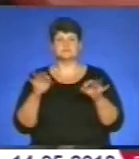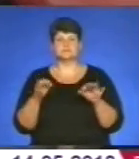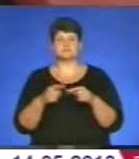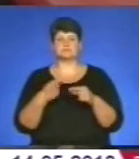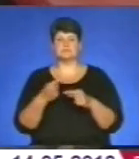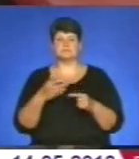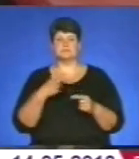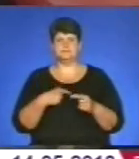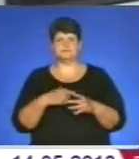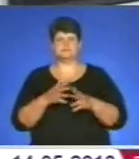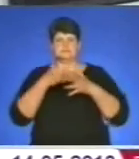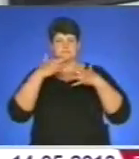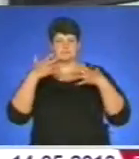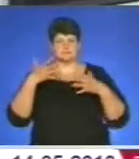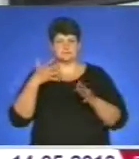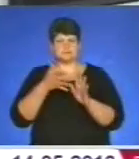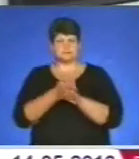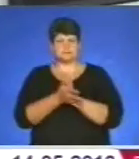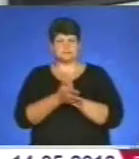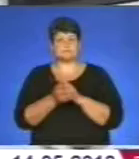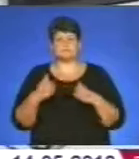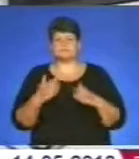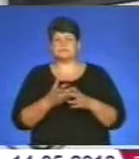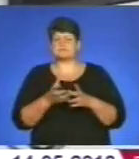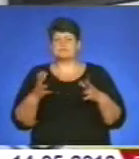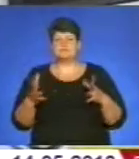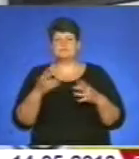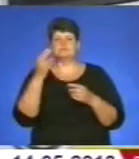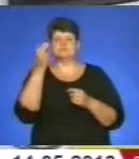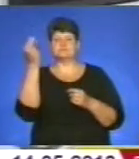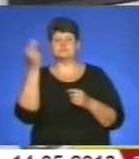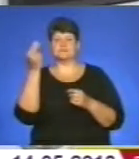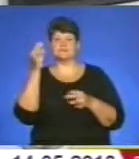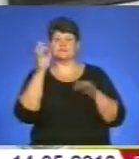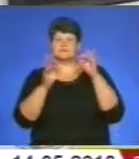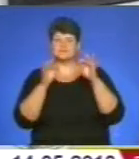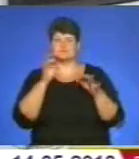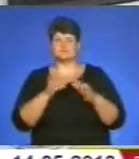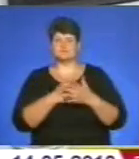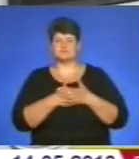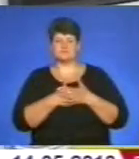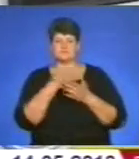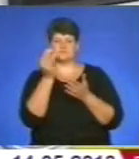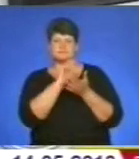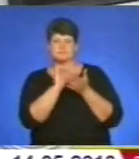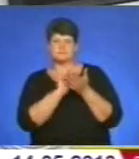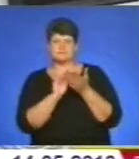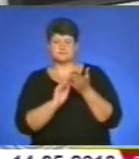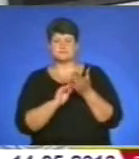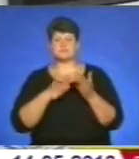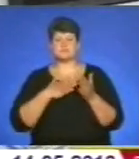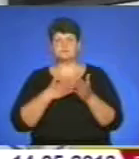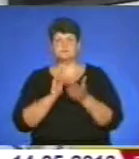себе якнайбільше. Я більше всього про природу пишу. Мене більше того хвилює. Наприклад, в нашій